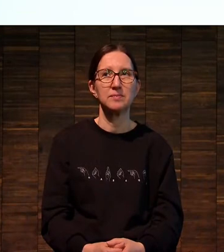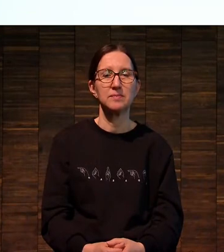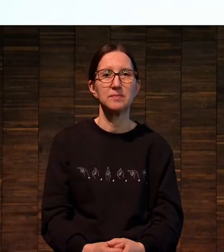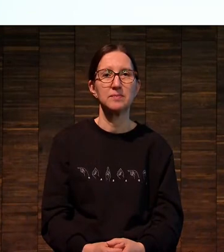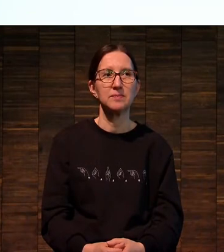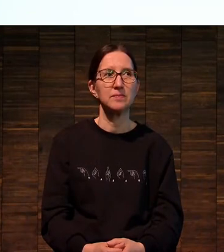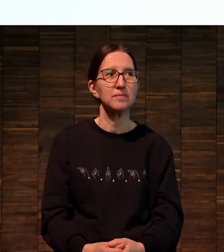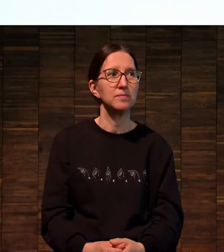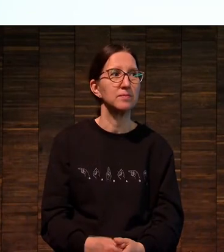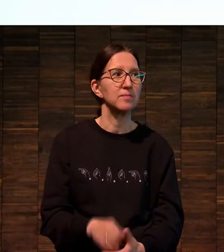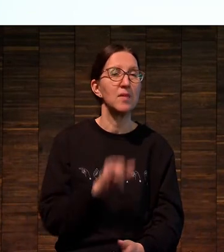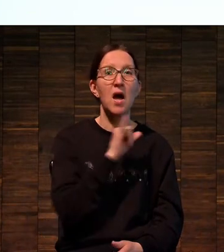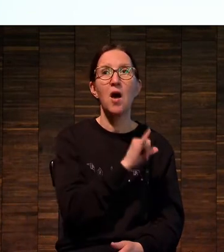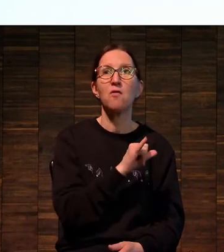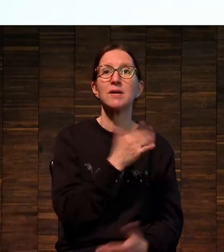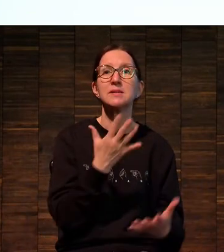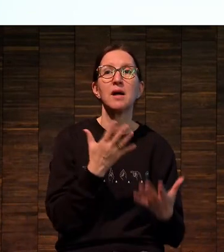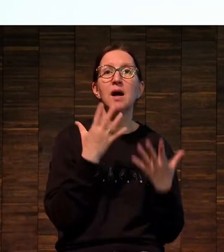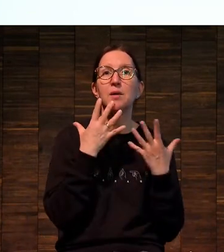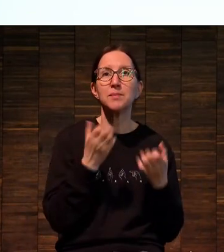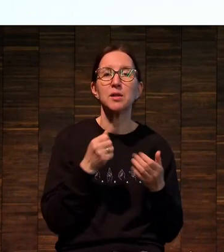А у вас какая-то девушка?